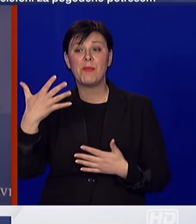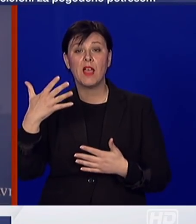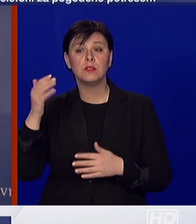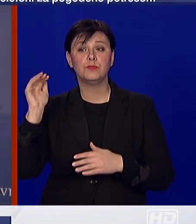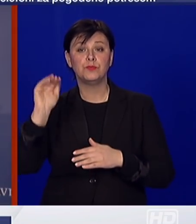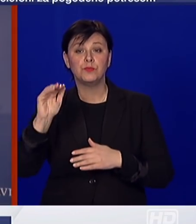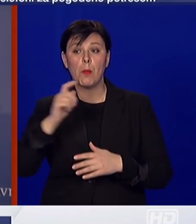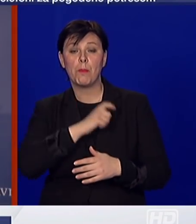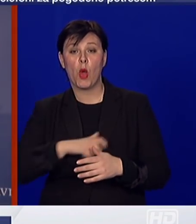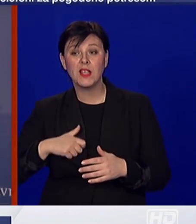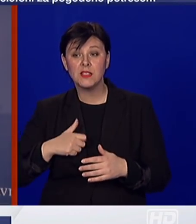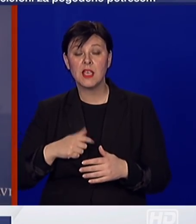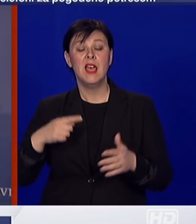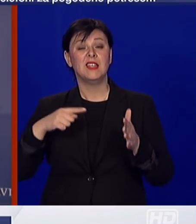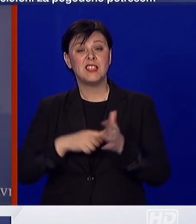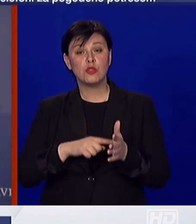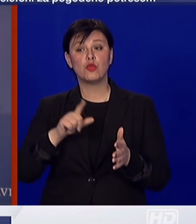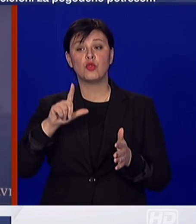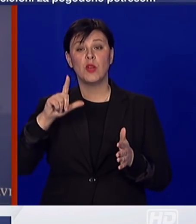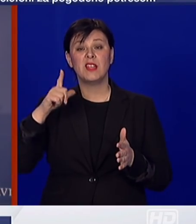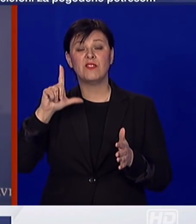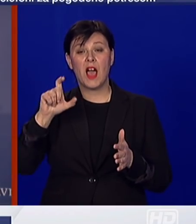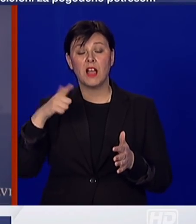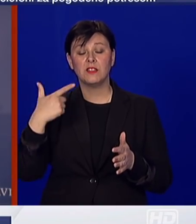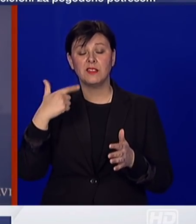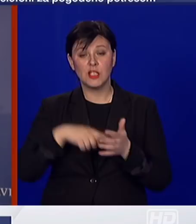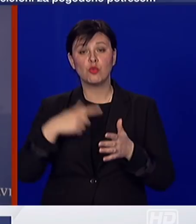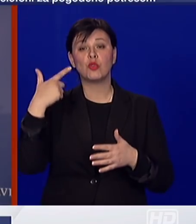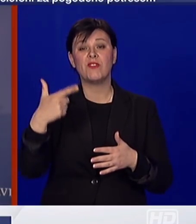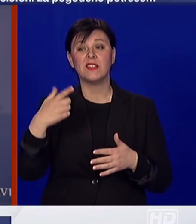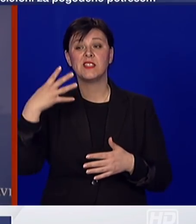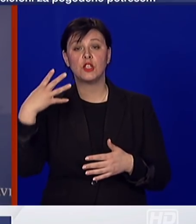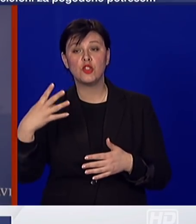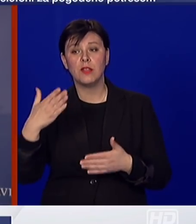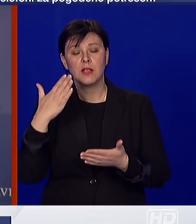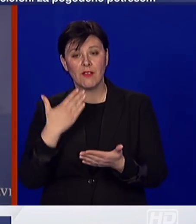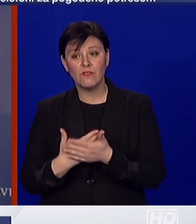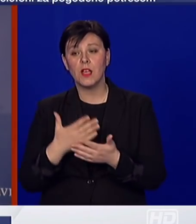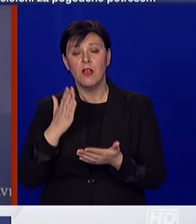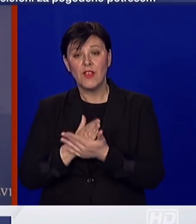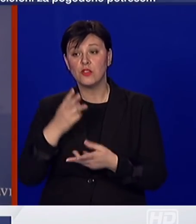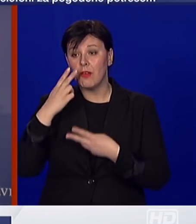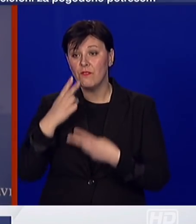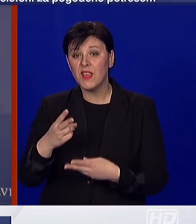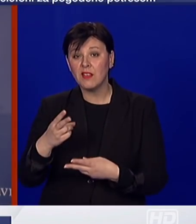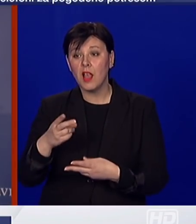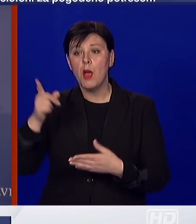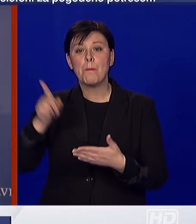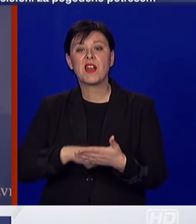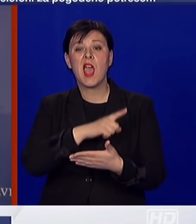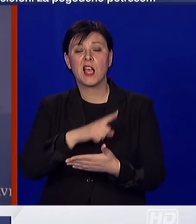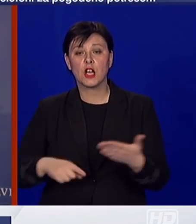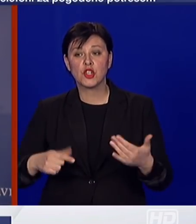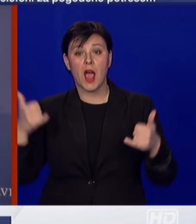1024 utvrđena prekršaja, odnosno ponašanja